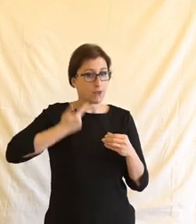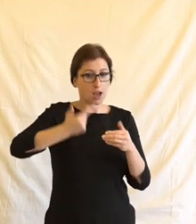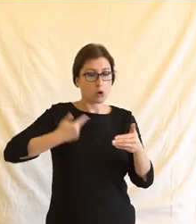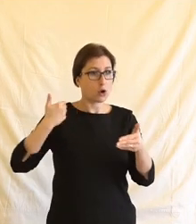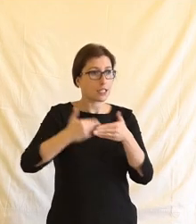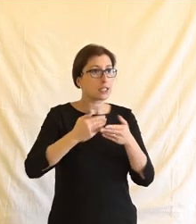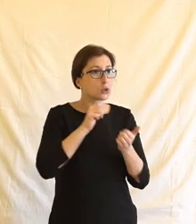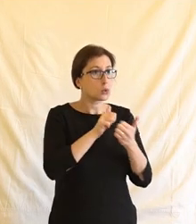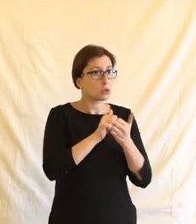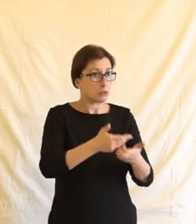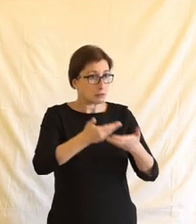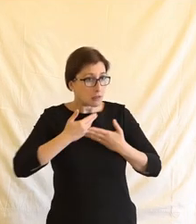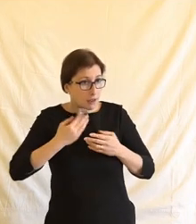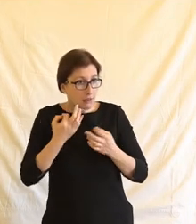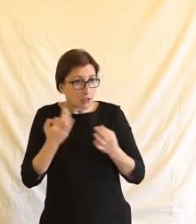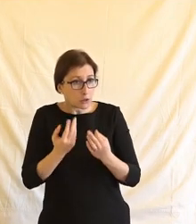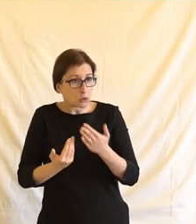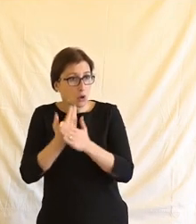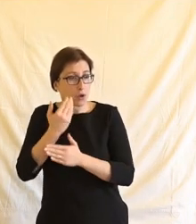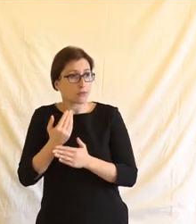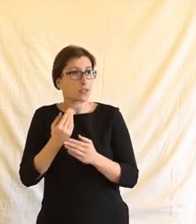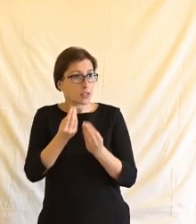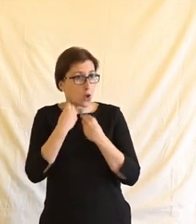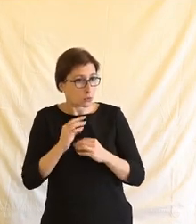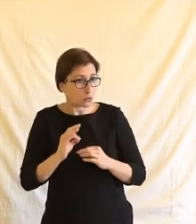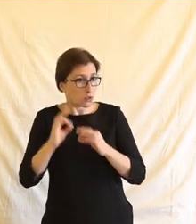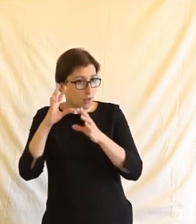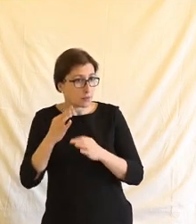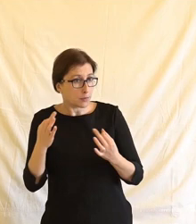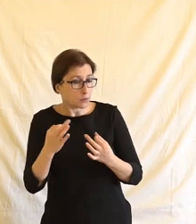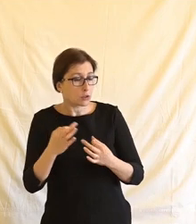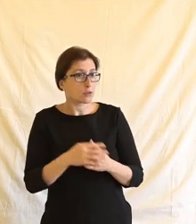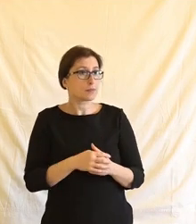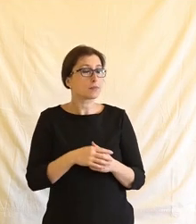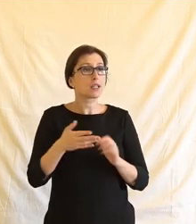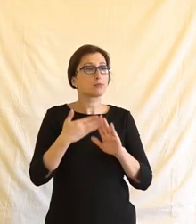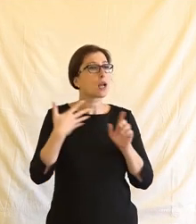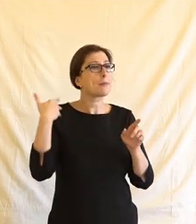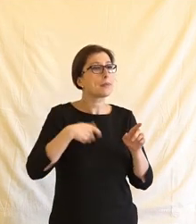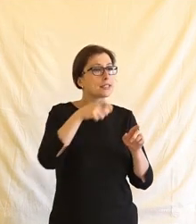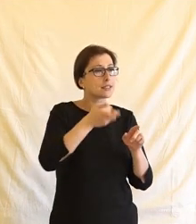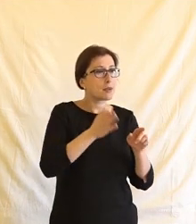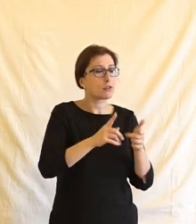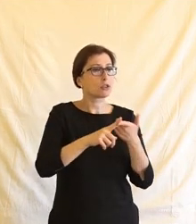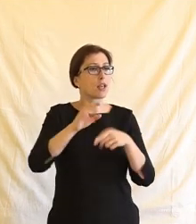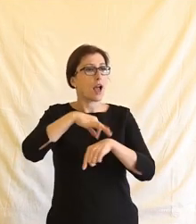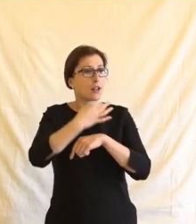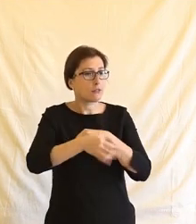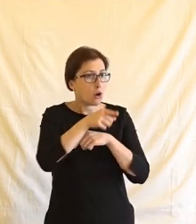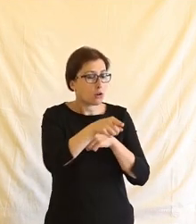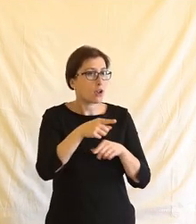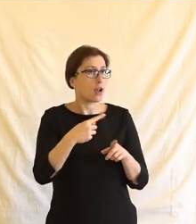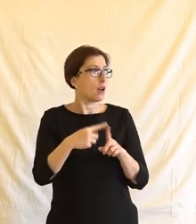a moje otázka na vás, jako právníků z různých těch pozic, ministerstva spravedlnosti, s advokátní kanceláře,